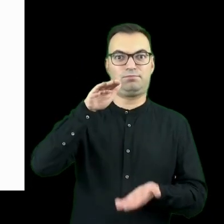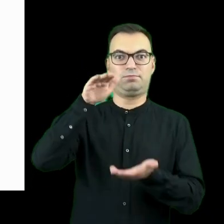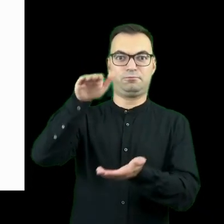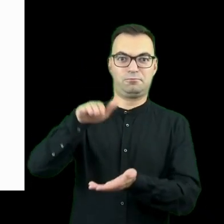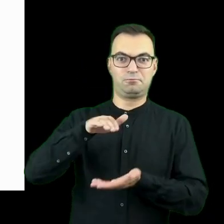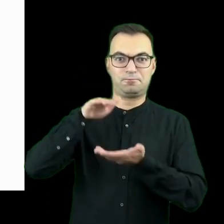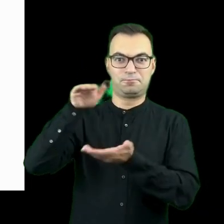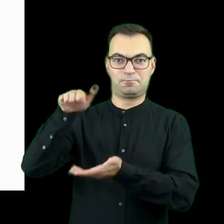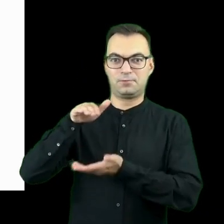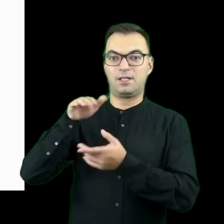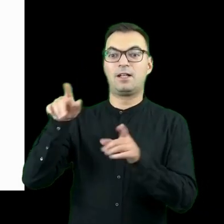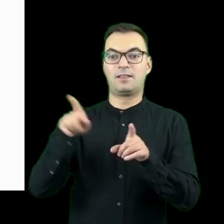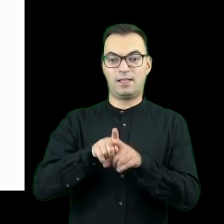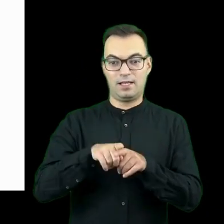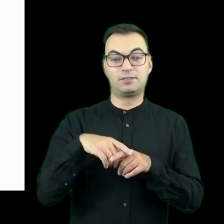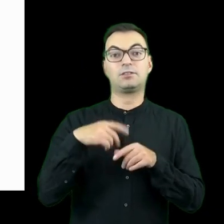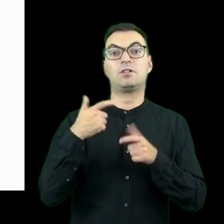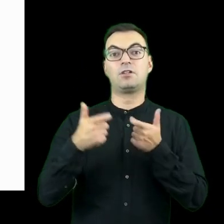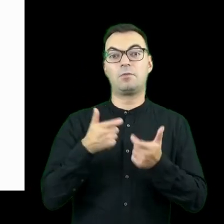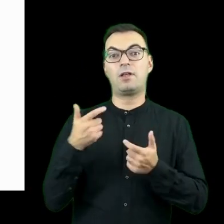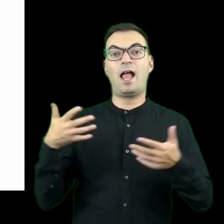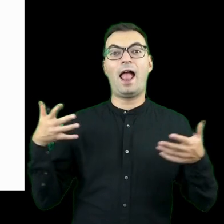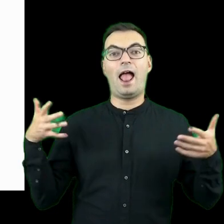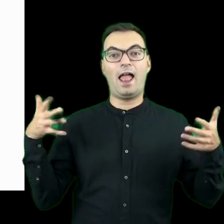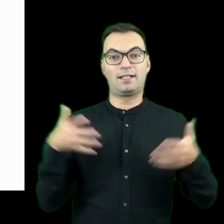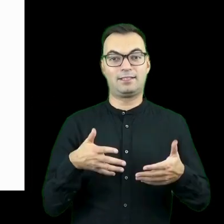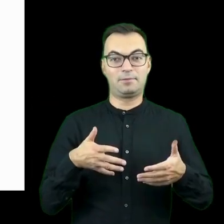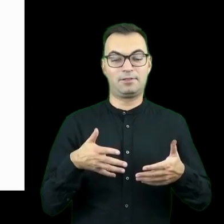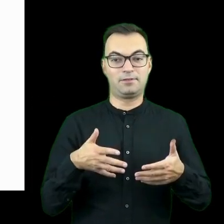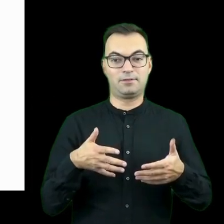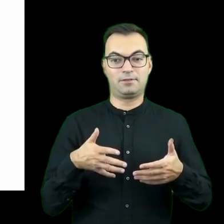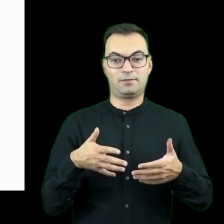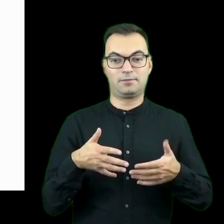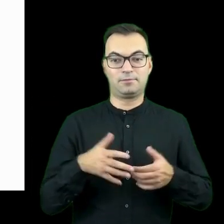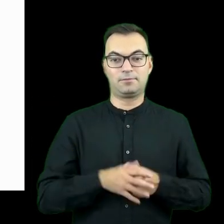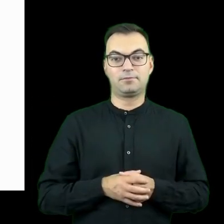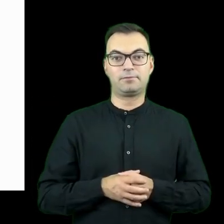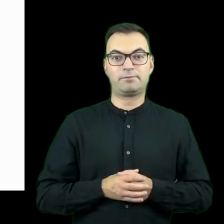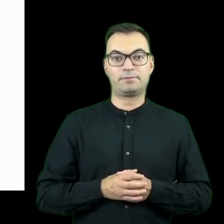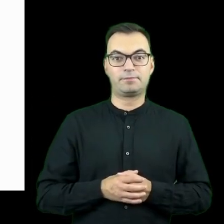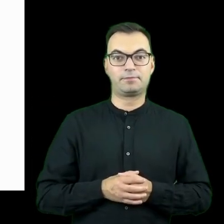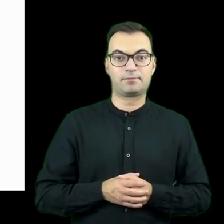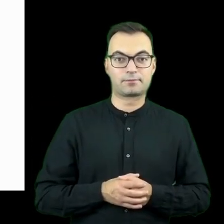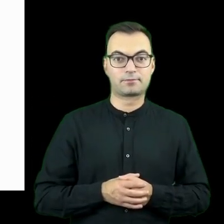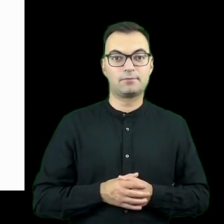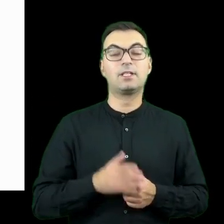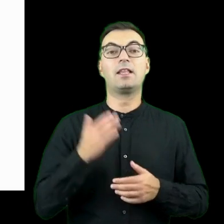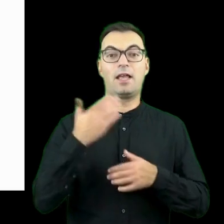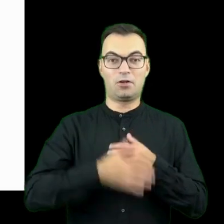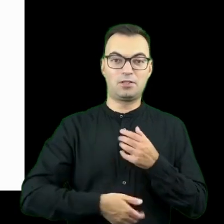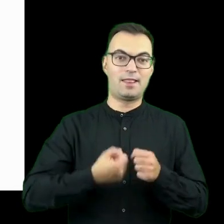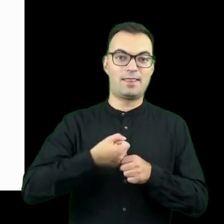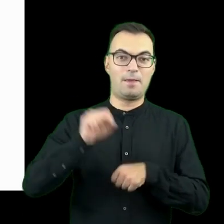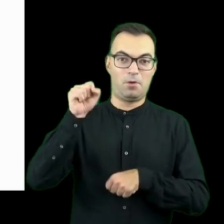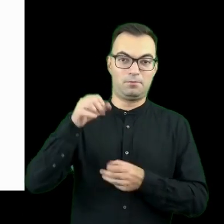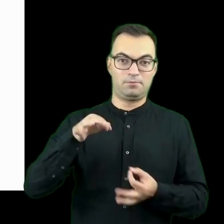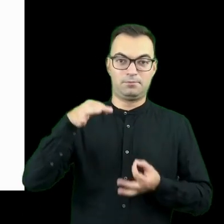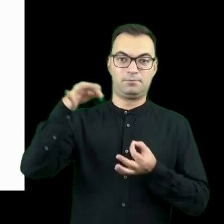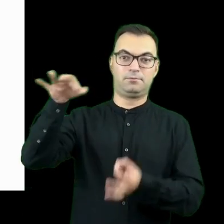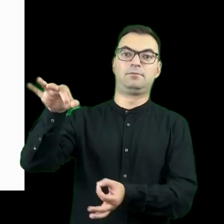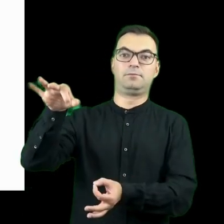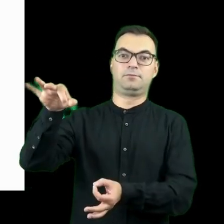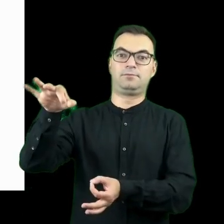dopuszczać egzaminacje osób przeszkolonych przez tą platformę i wydawać dyplomy,